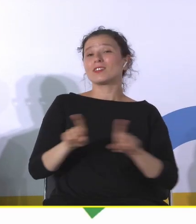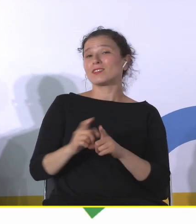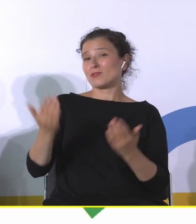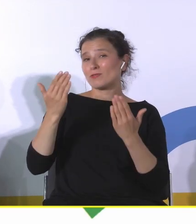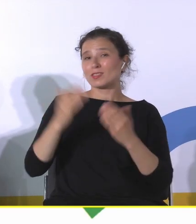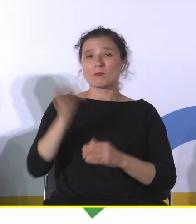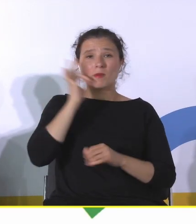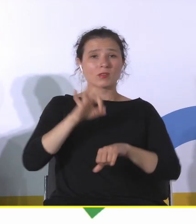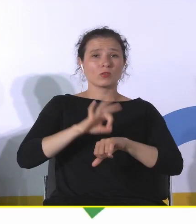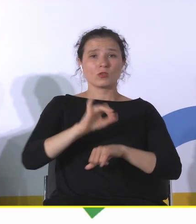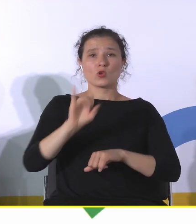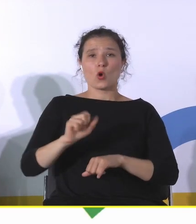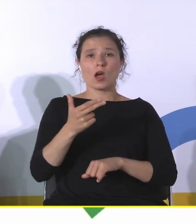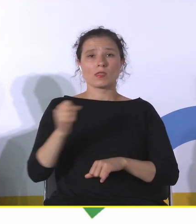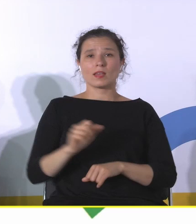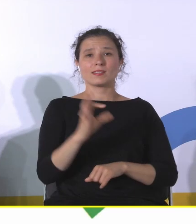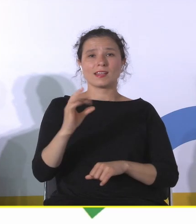dr Janę Sentry-Szeligę.